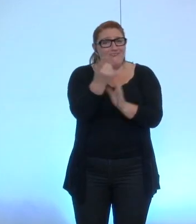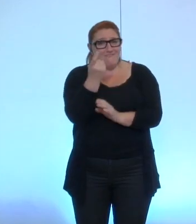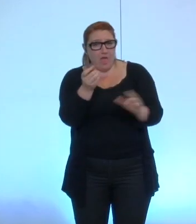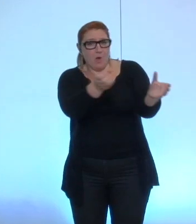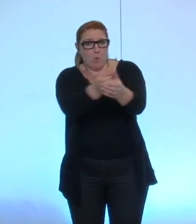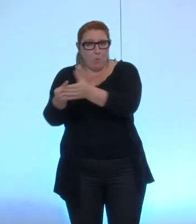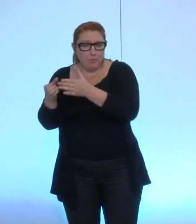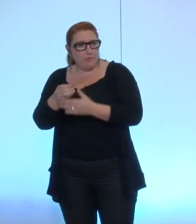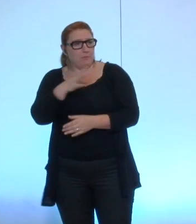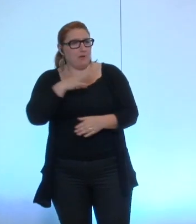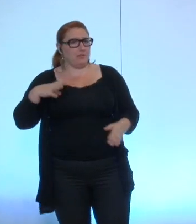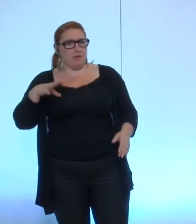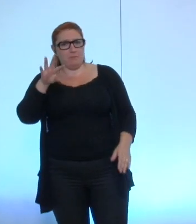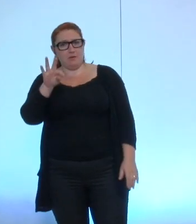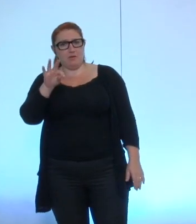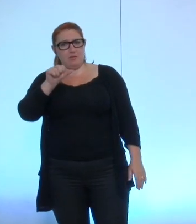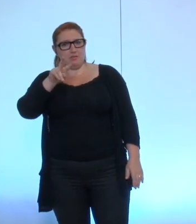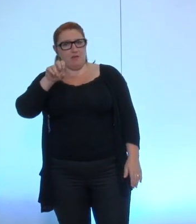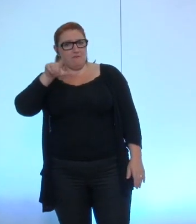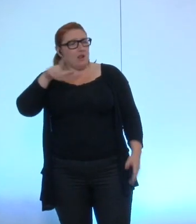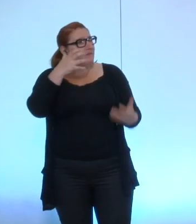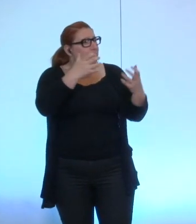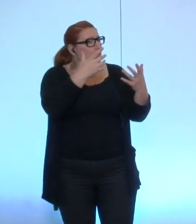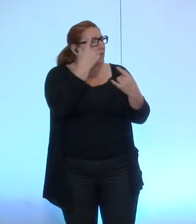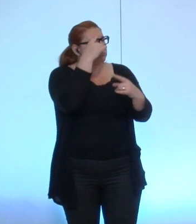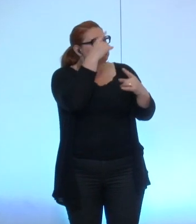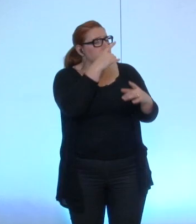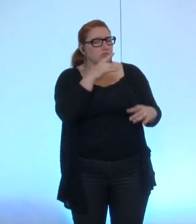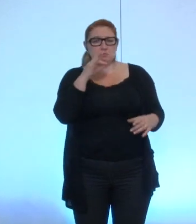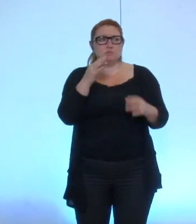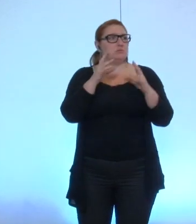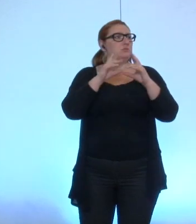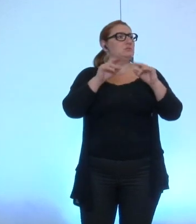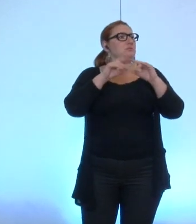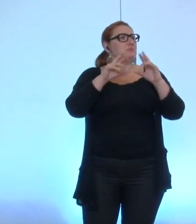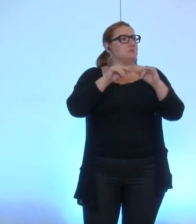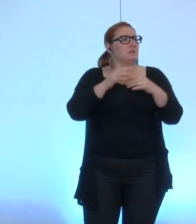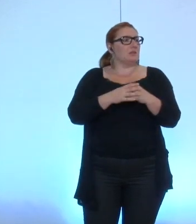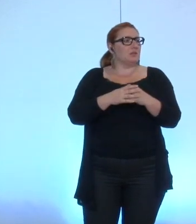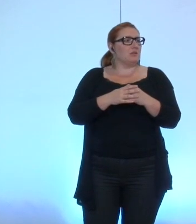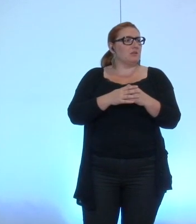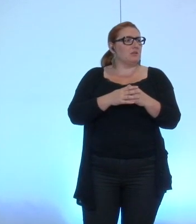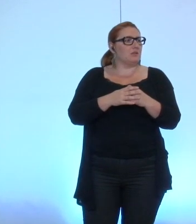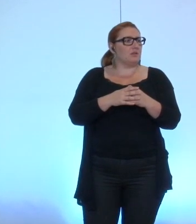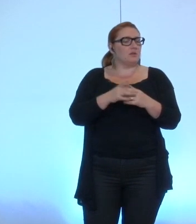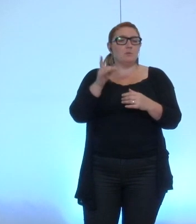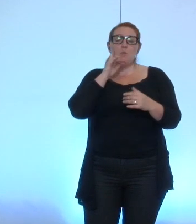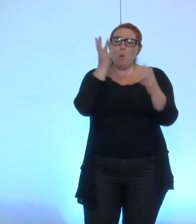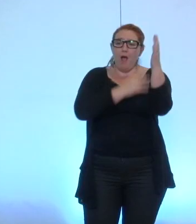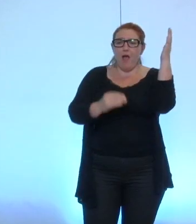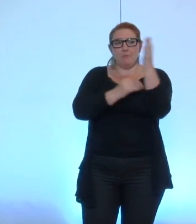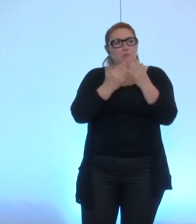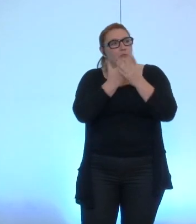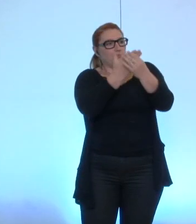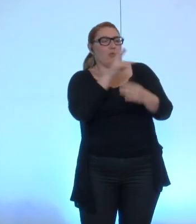Safar peut vous voulez le défendre spécifiquement on a décidé à le déposer je le reconnais